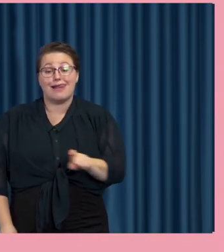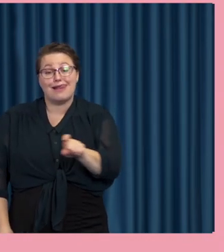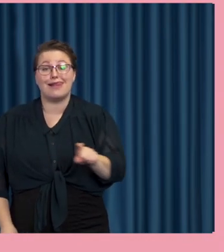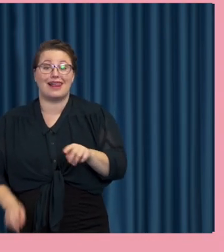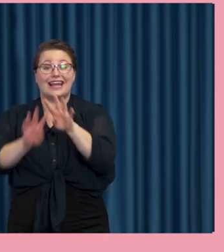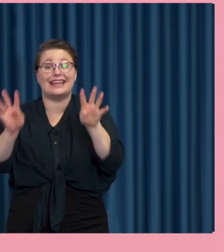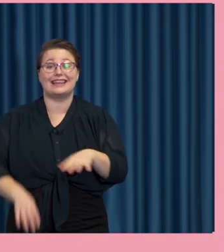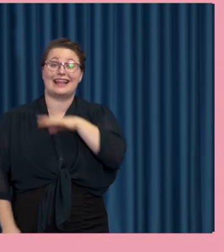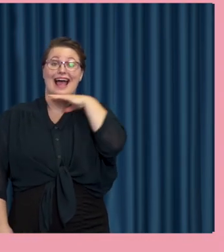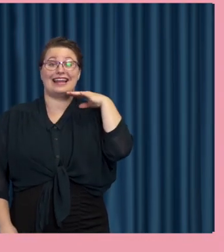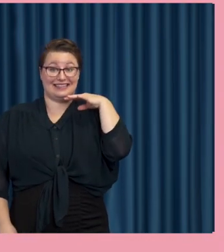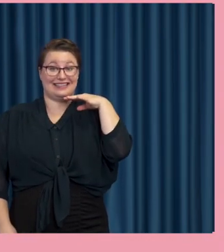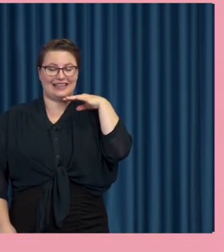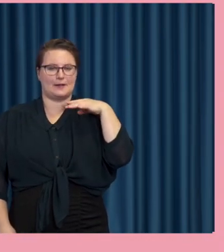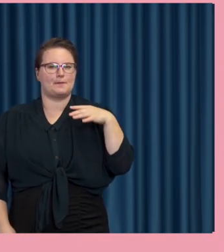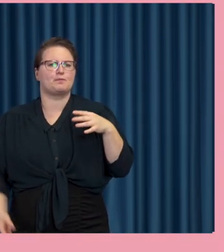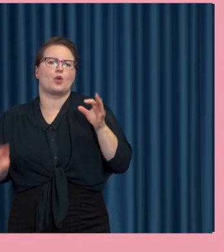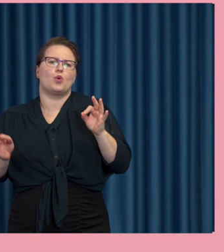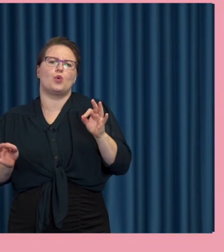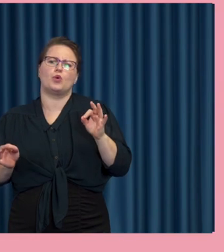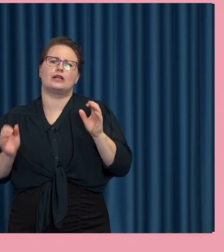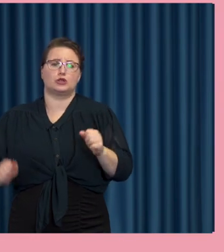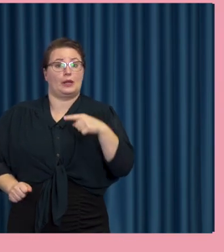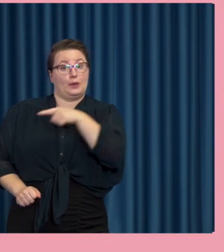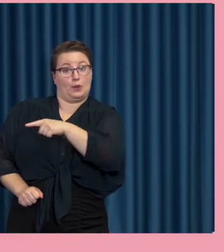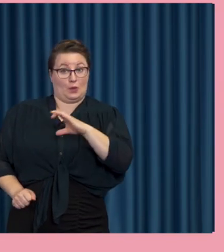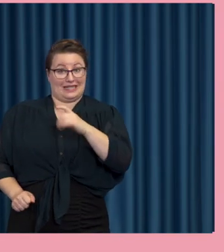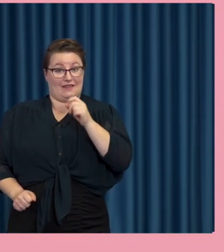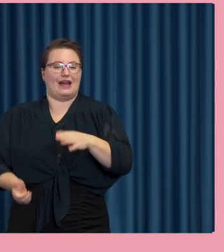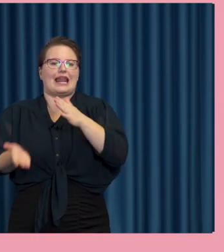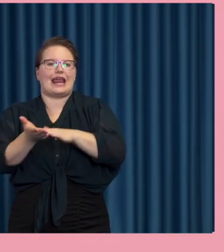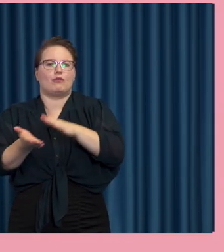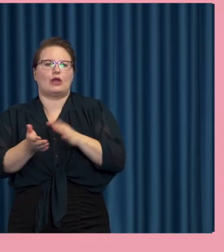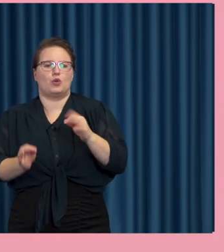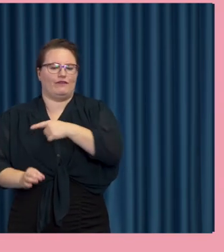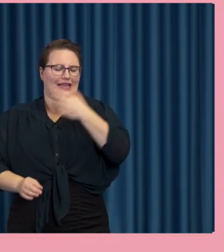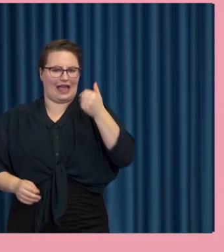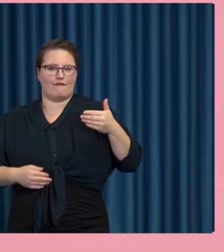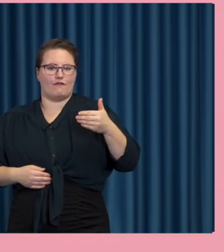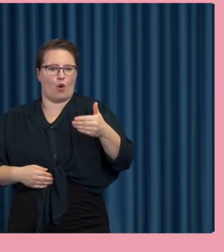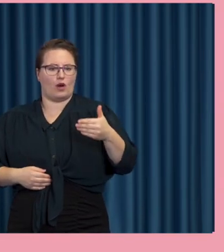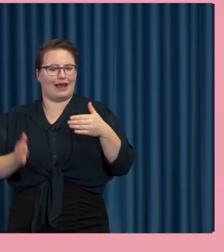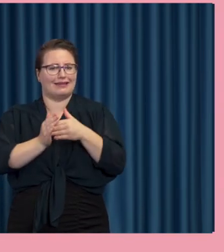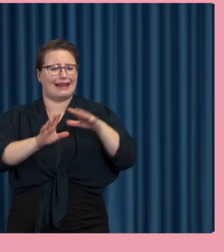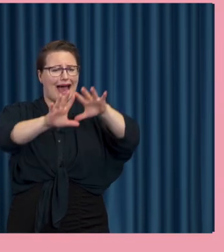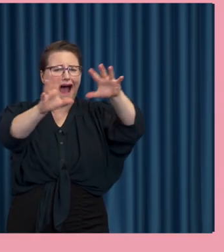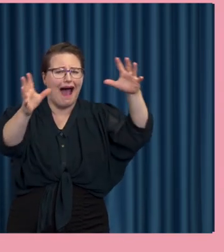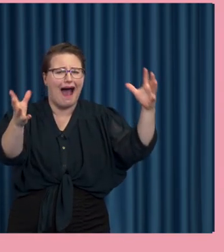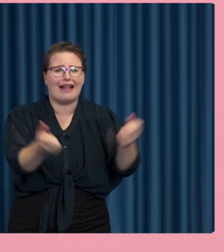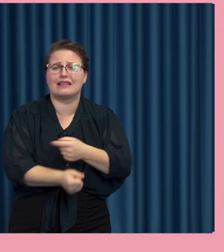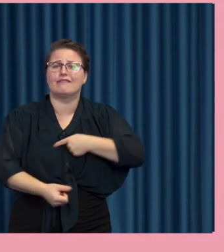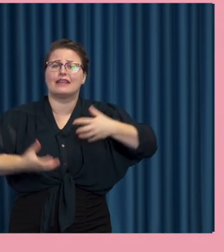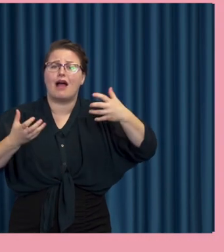Då tycker vi att det är härligt liksom. Hur skulle du liksom rekommendera att vi förhåller oss till allt det här som vi inte vet?